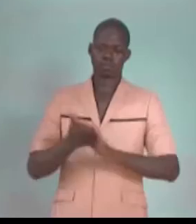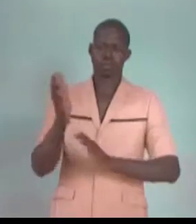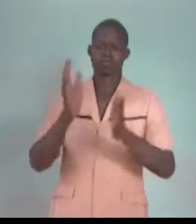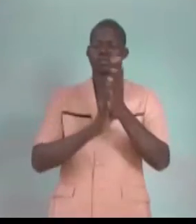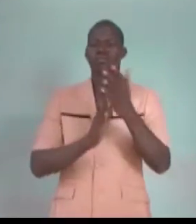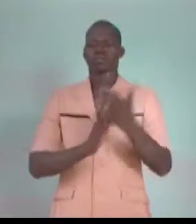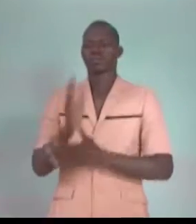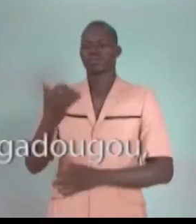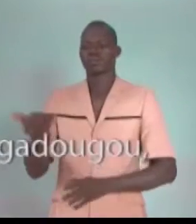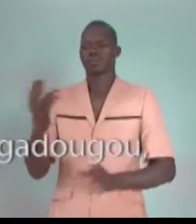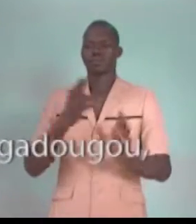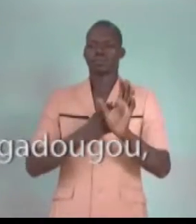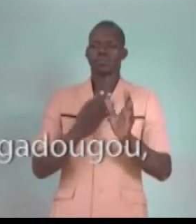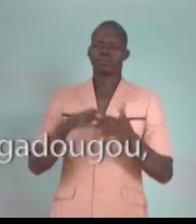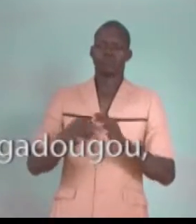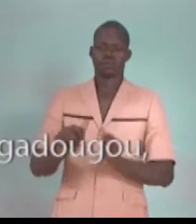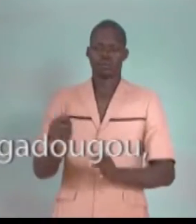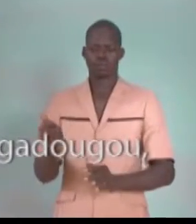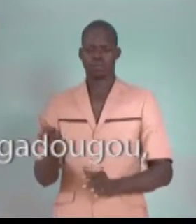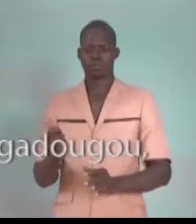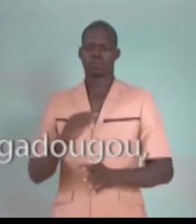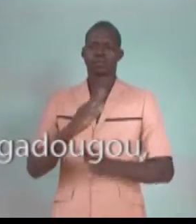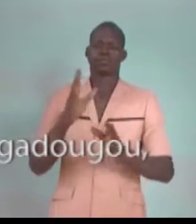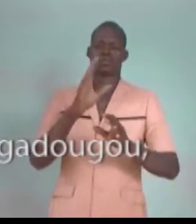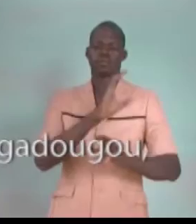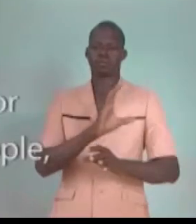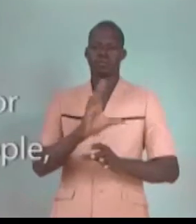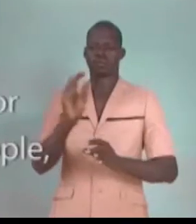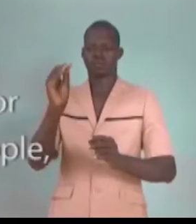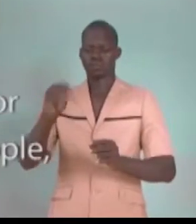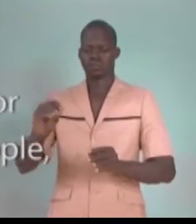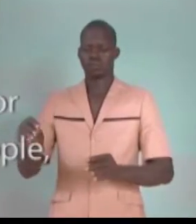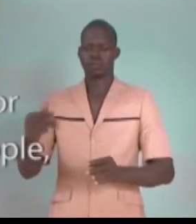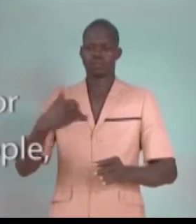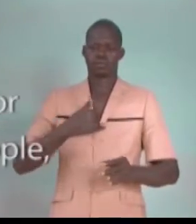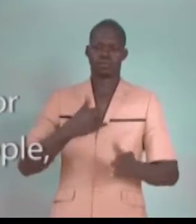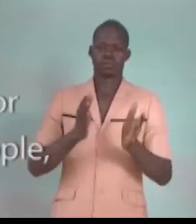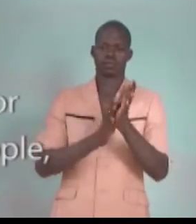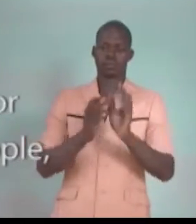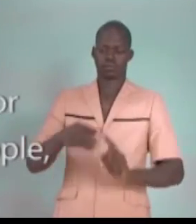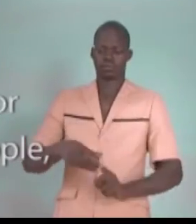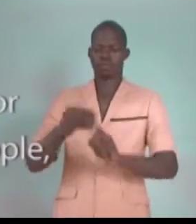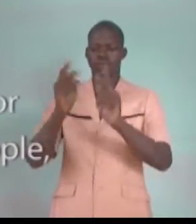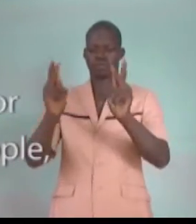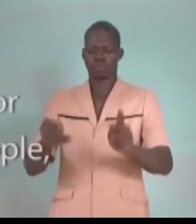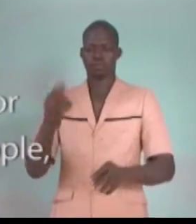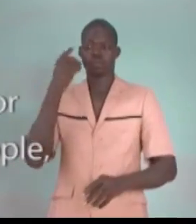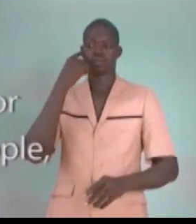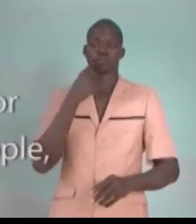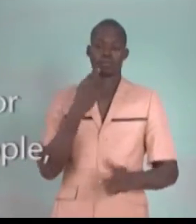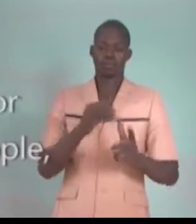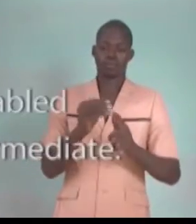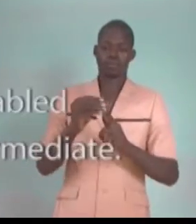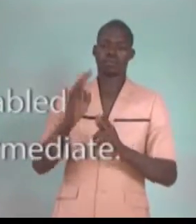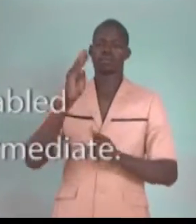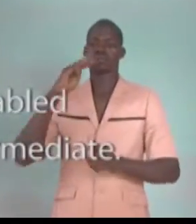'école par l'enfant handicapé. Dans quelques localités, telles que la capitale Ouagadougou, il existe des écoles spécialisées de personnes sourdes et ou